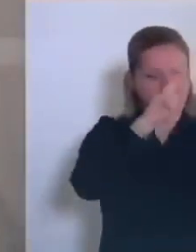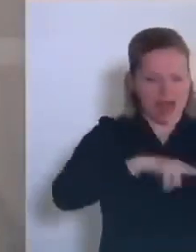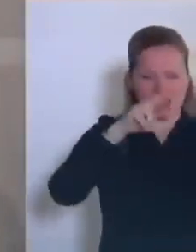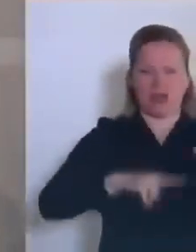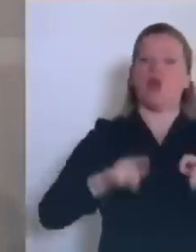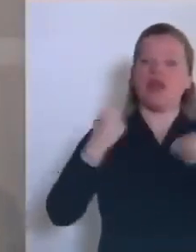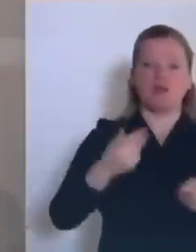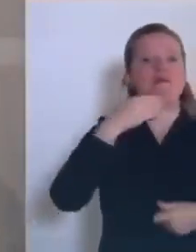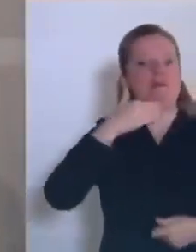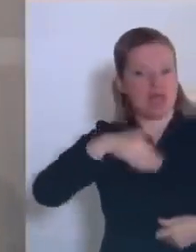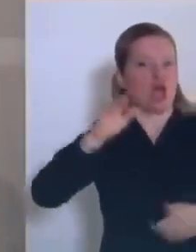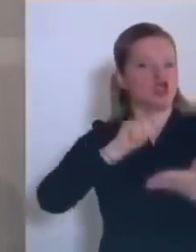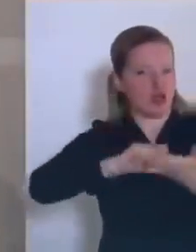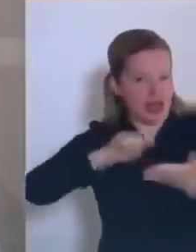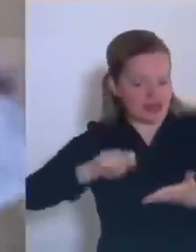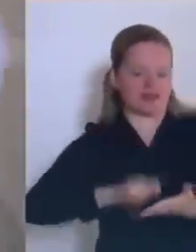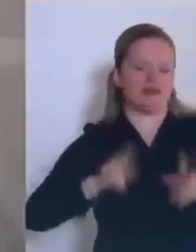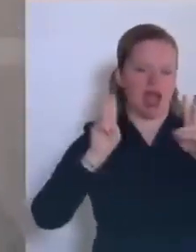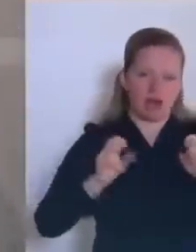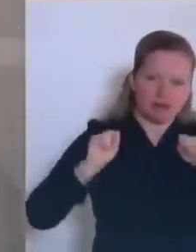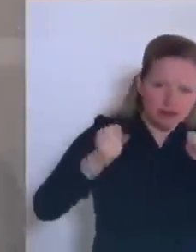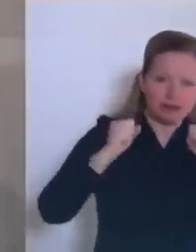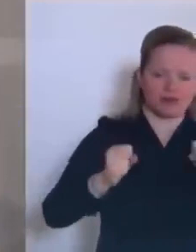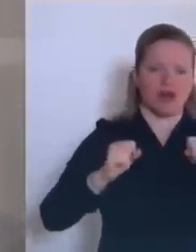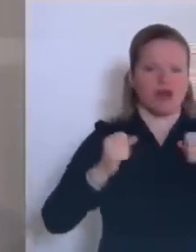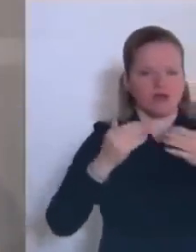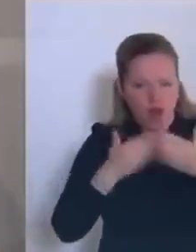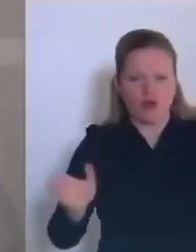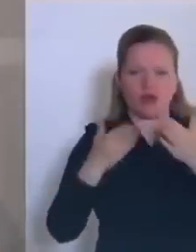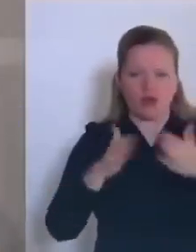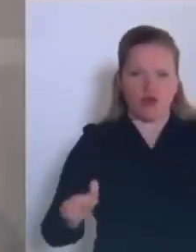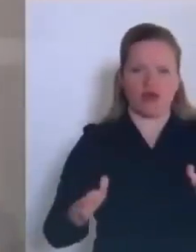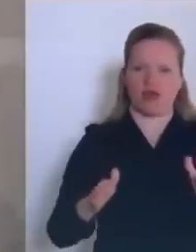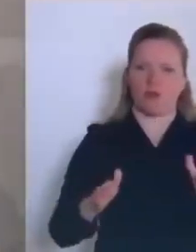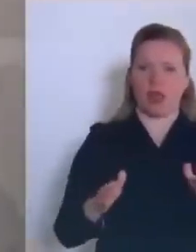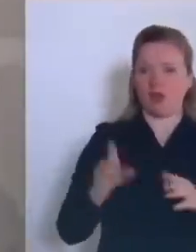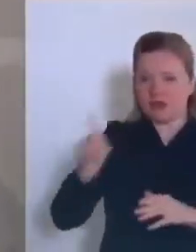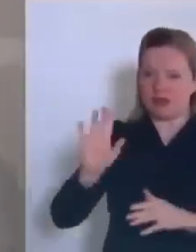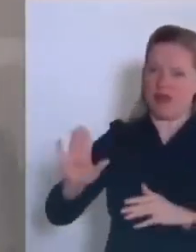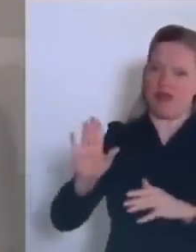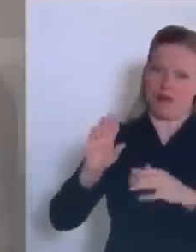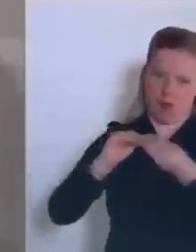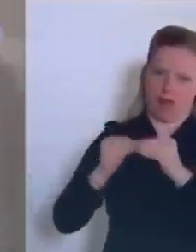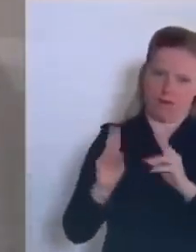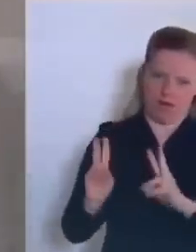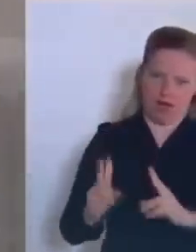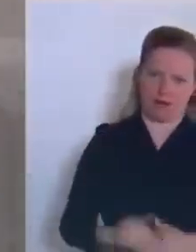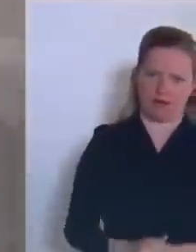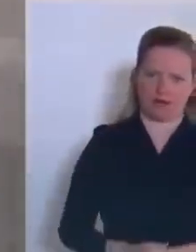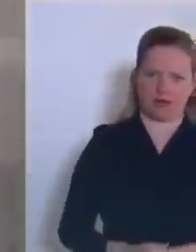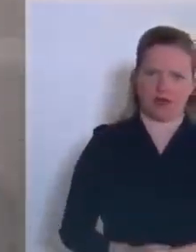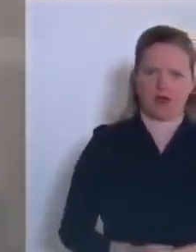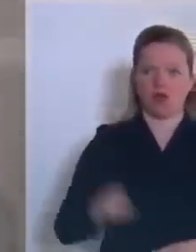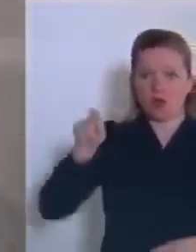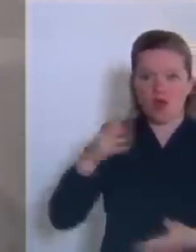storie. Le persone per fortuna leggono e si informano. Ci sono sempre più giornalisti indipendenti che ci mettono la faccia, ricercano e diffondono.